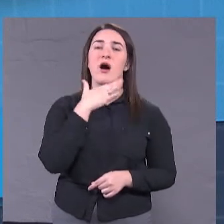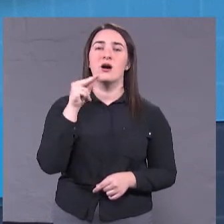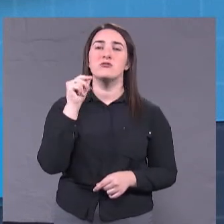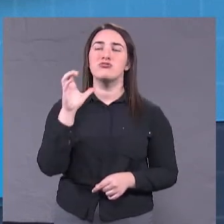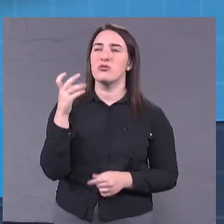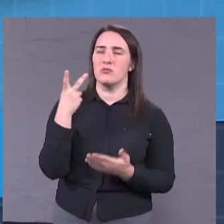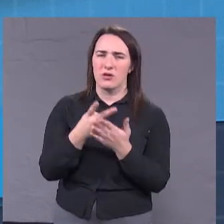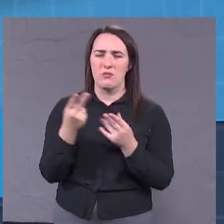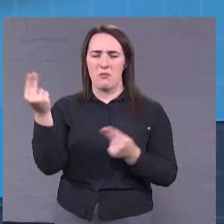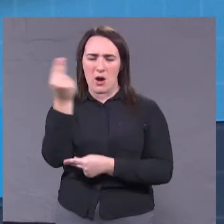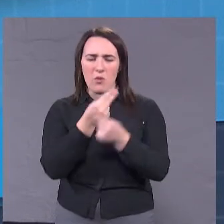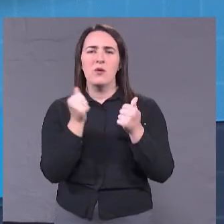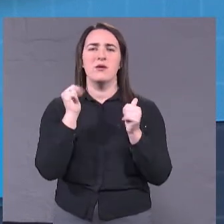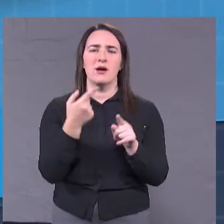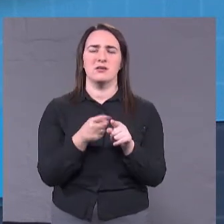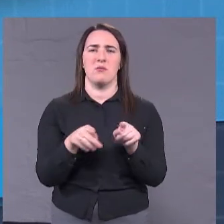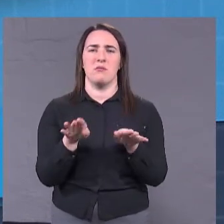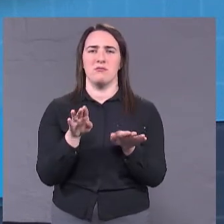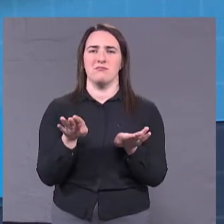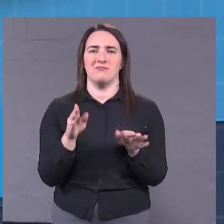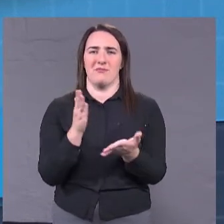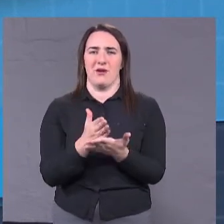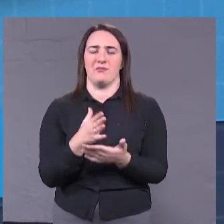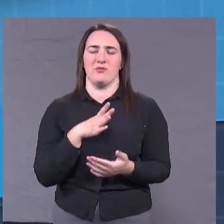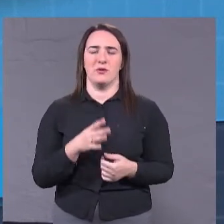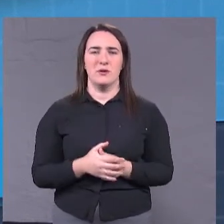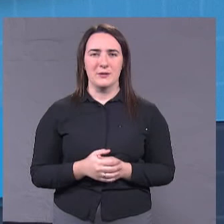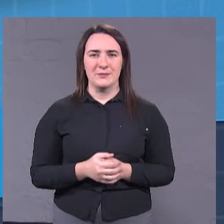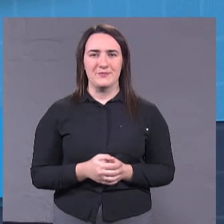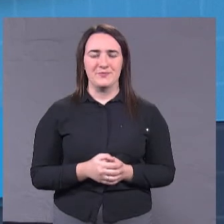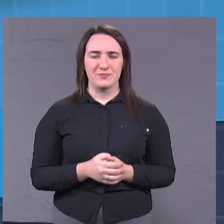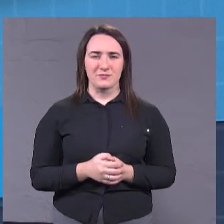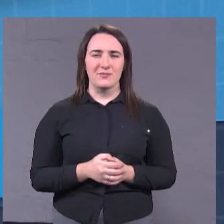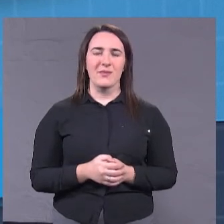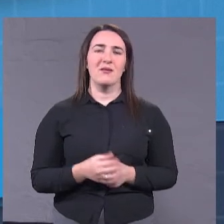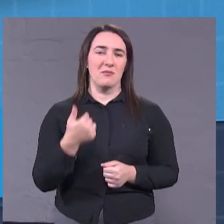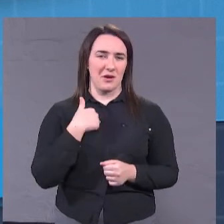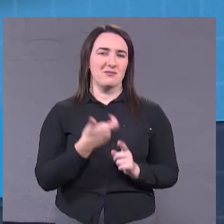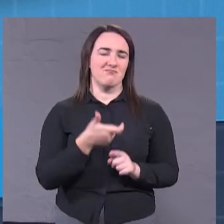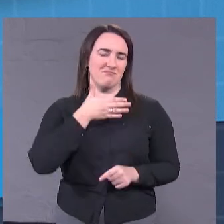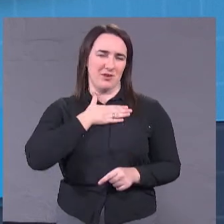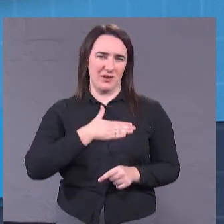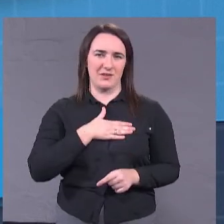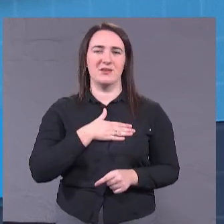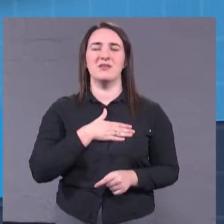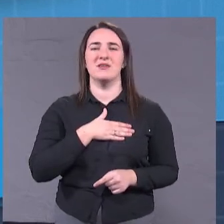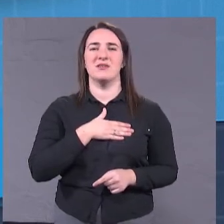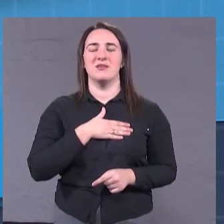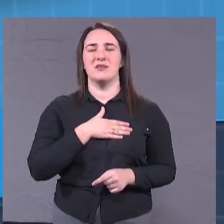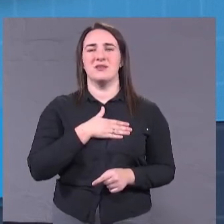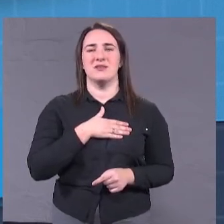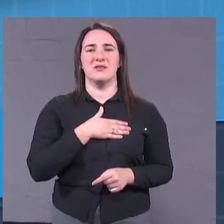листок, як це должно бути. Мені приєтно. І в 2010 році я шел як мэр,